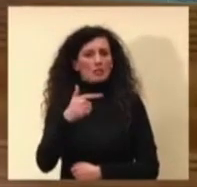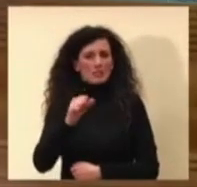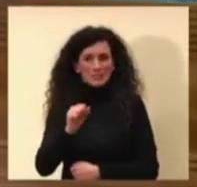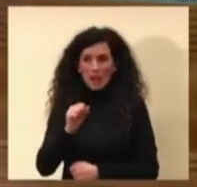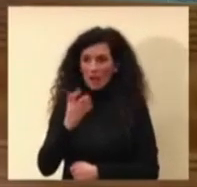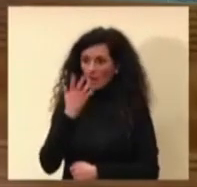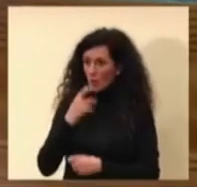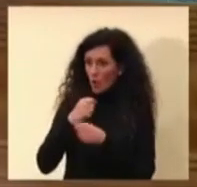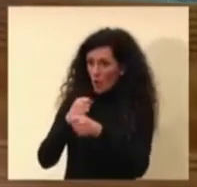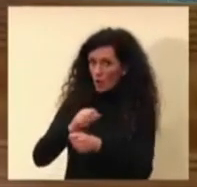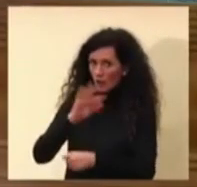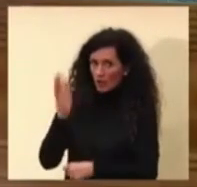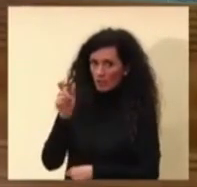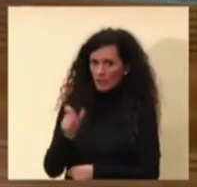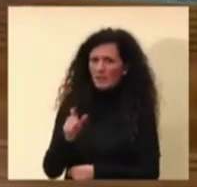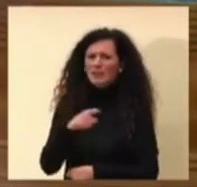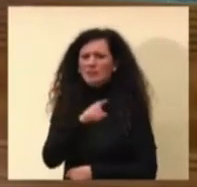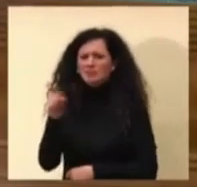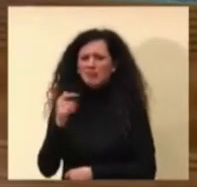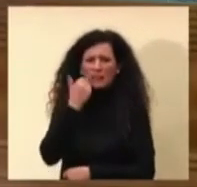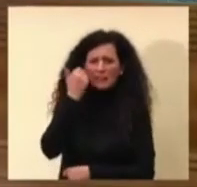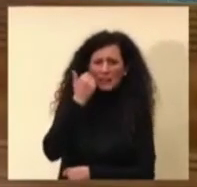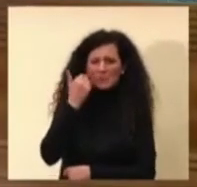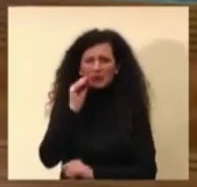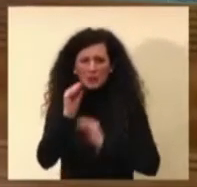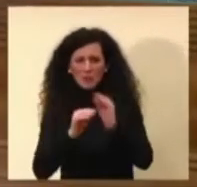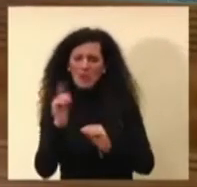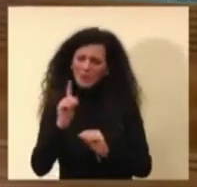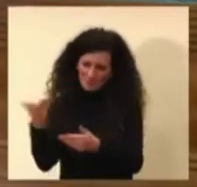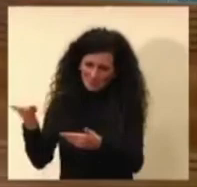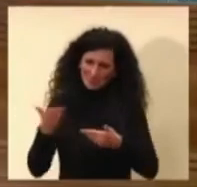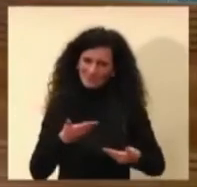No, non fate i timidi, allora...